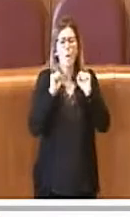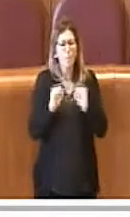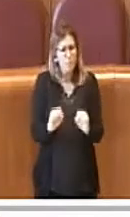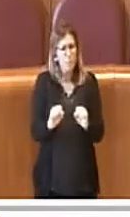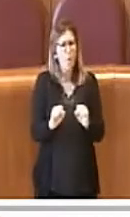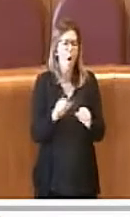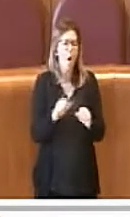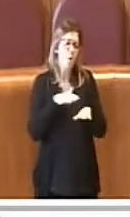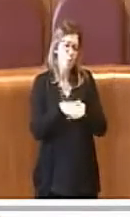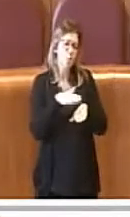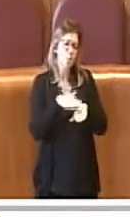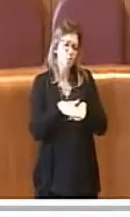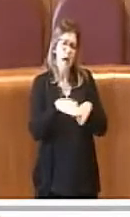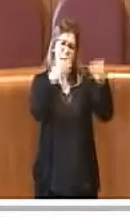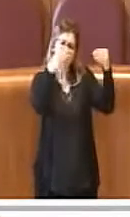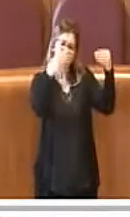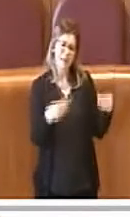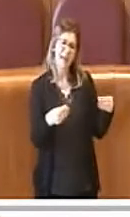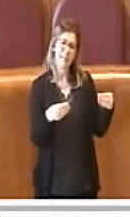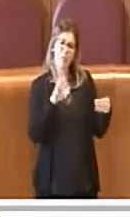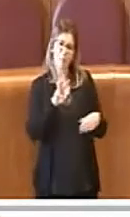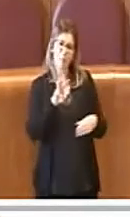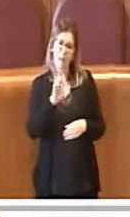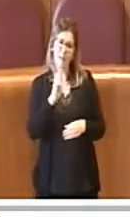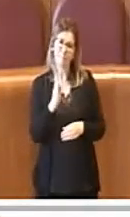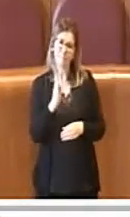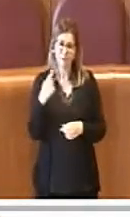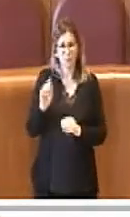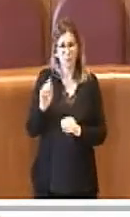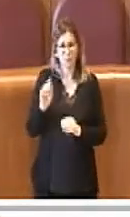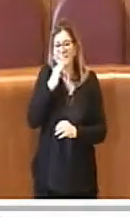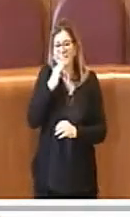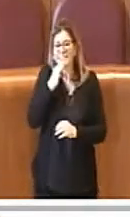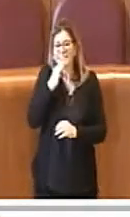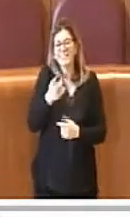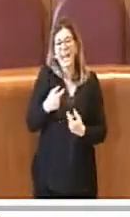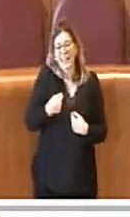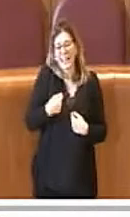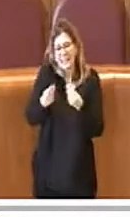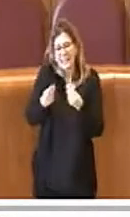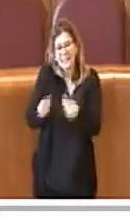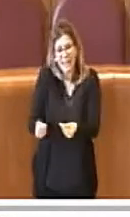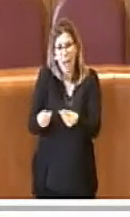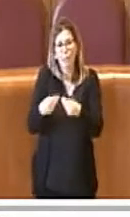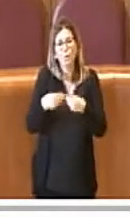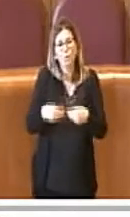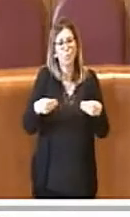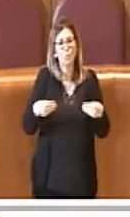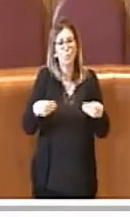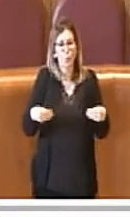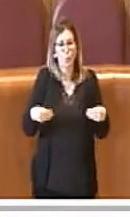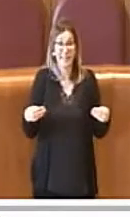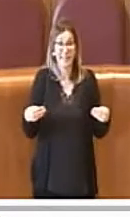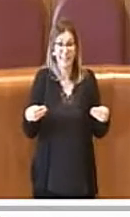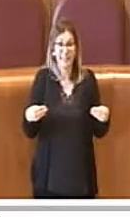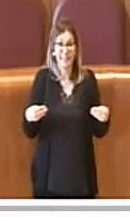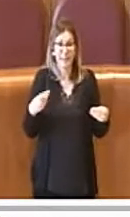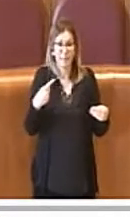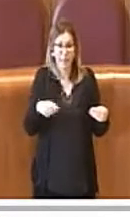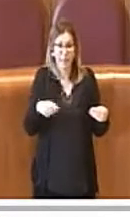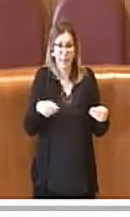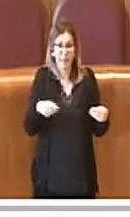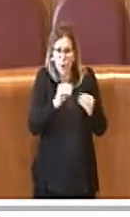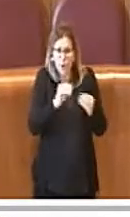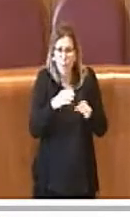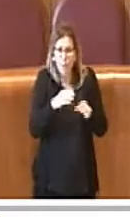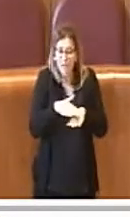web dedicata a loro dedicata. Cioè, vale a dire, diamo gli strumenti, diamo gli strumenti, ma diamo anche la possibilità